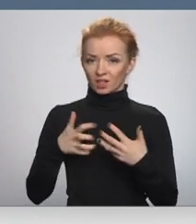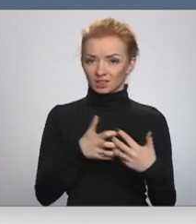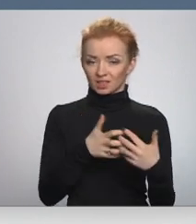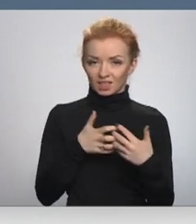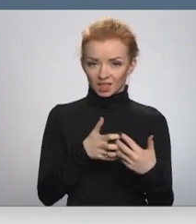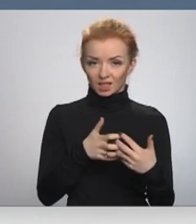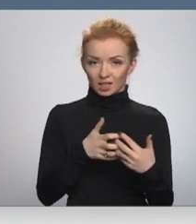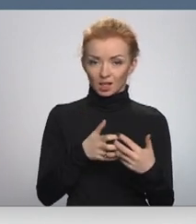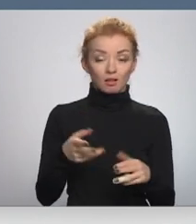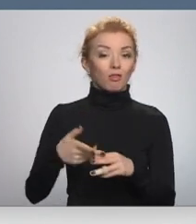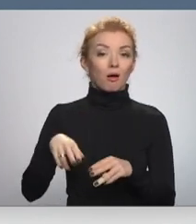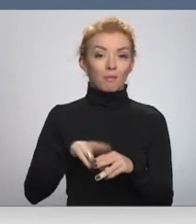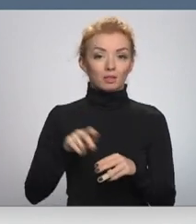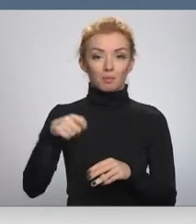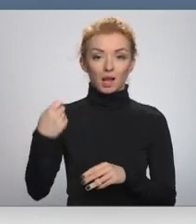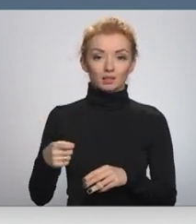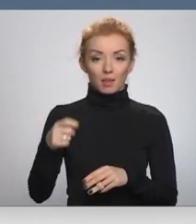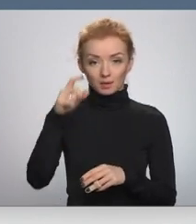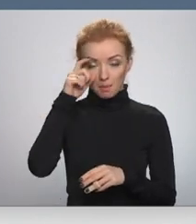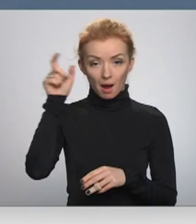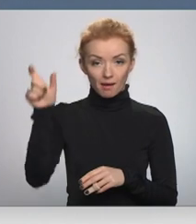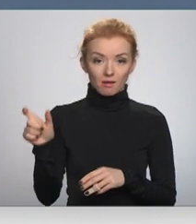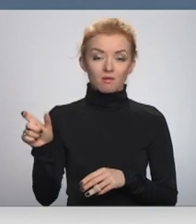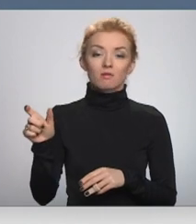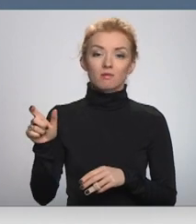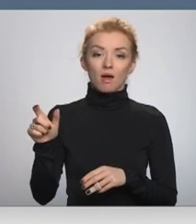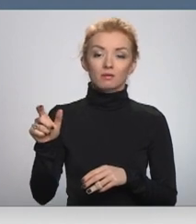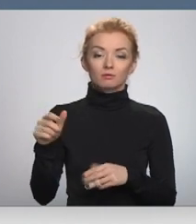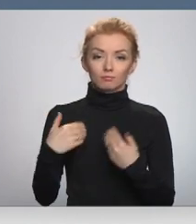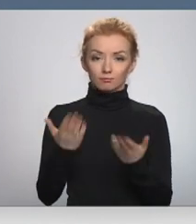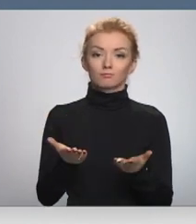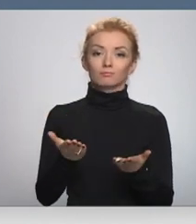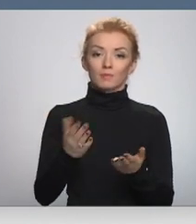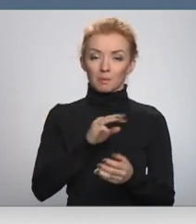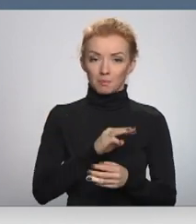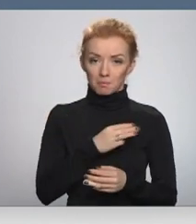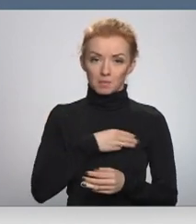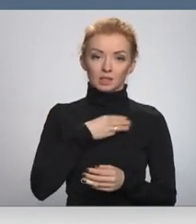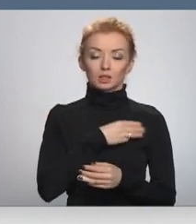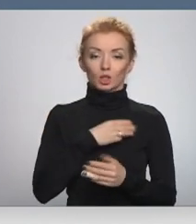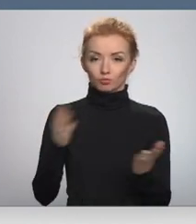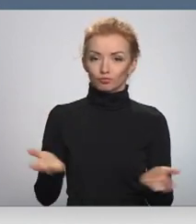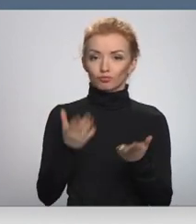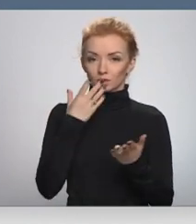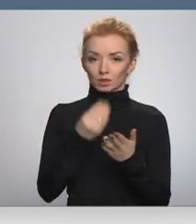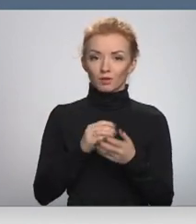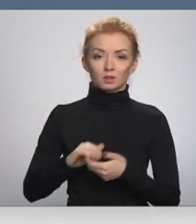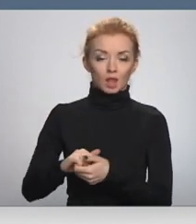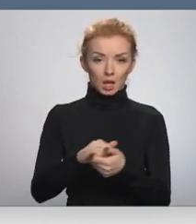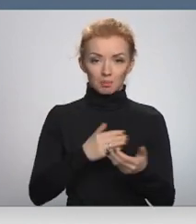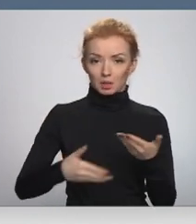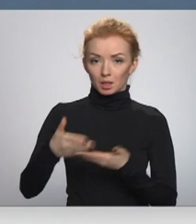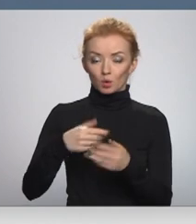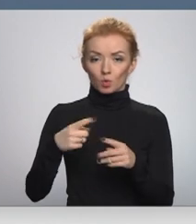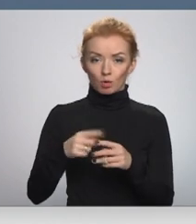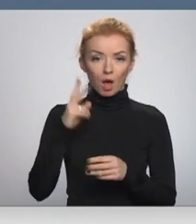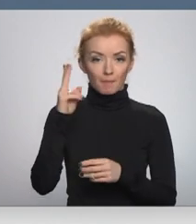izaicinājumiem. Tāpēc prezidents Baidens ir izvirzījis par savu misiju dot jaunu stimulu mūsu aliansēm un partnerībām, vēlreiz